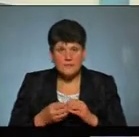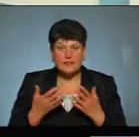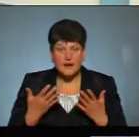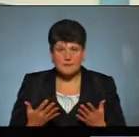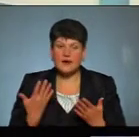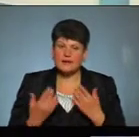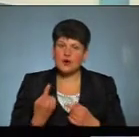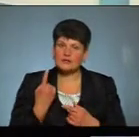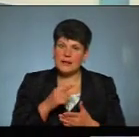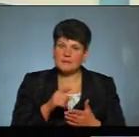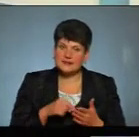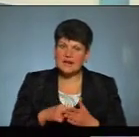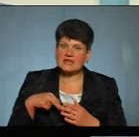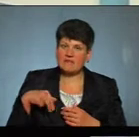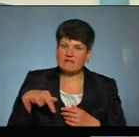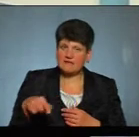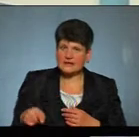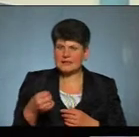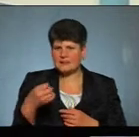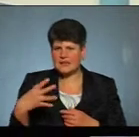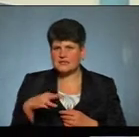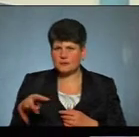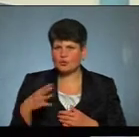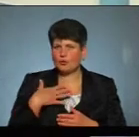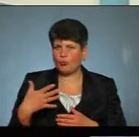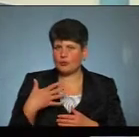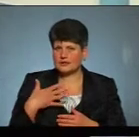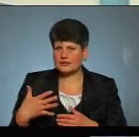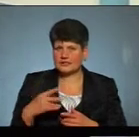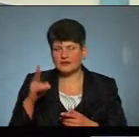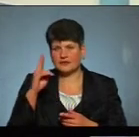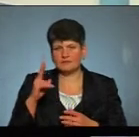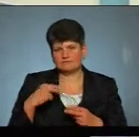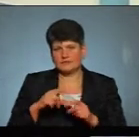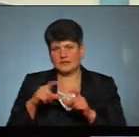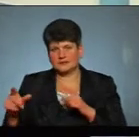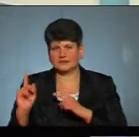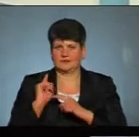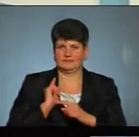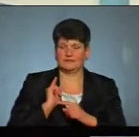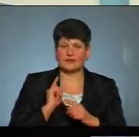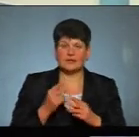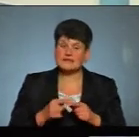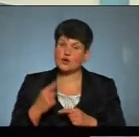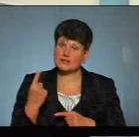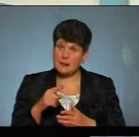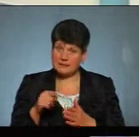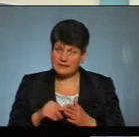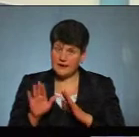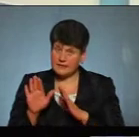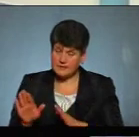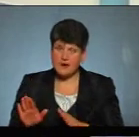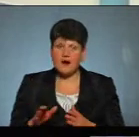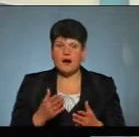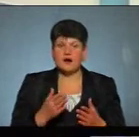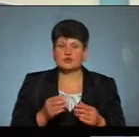на 10-15 хвилин по одинці чи двоє, подихати свіжим повітрям потихенько зайти, це одне питання, не наражати інших із себе